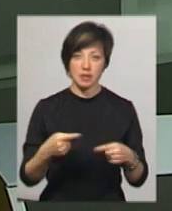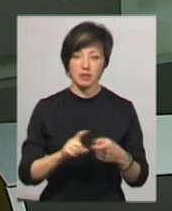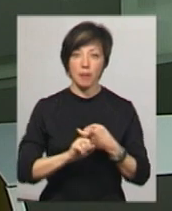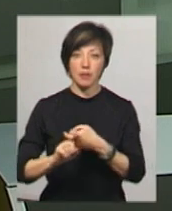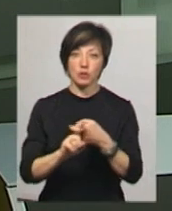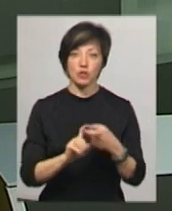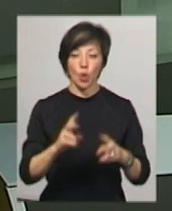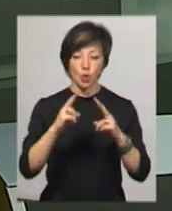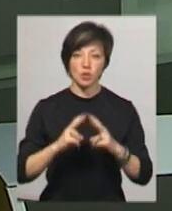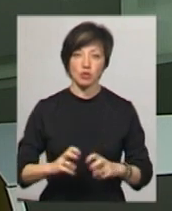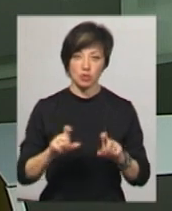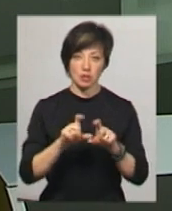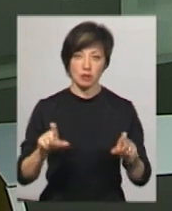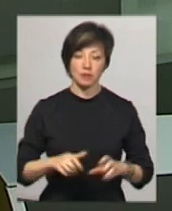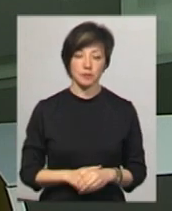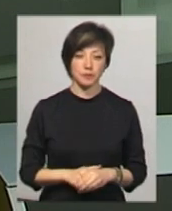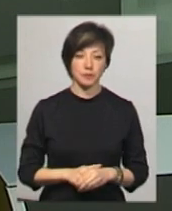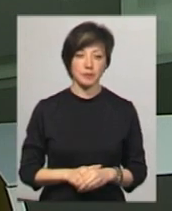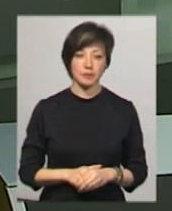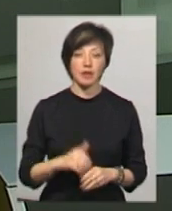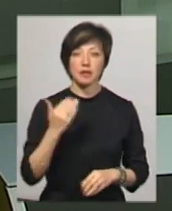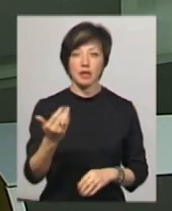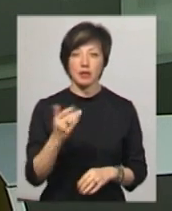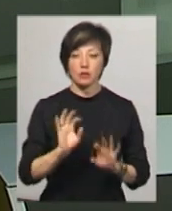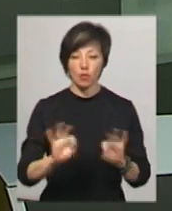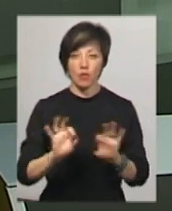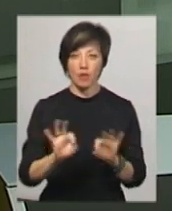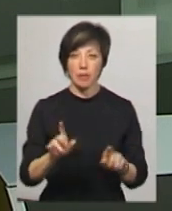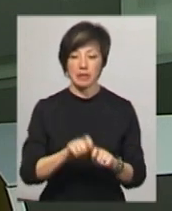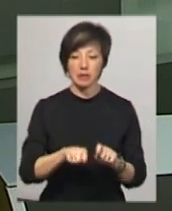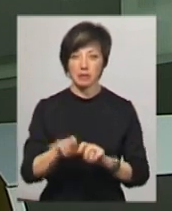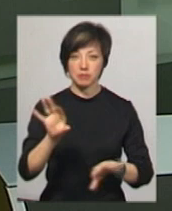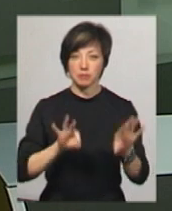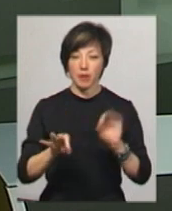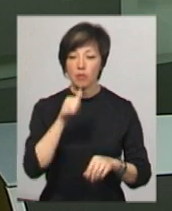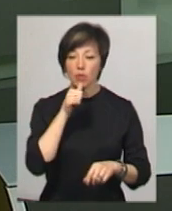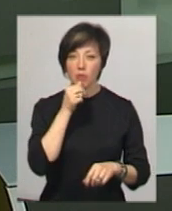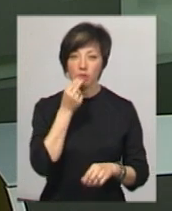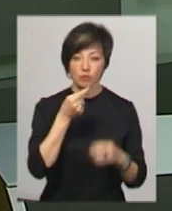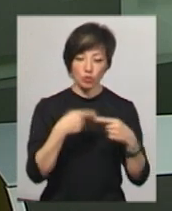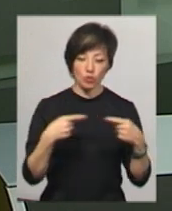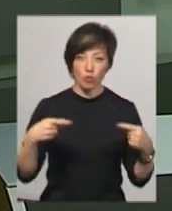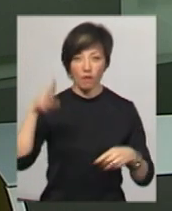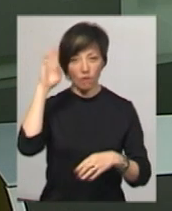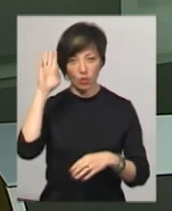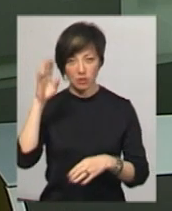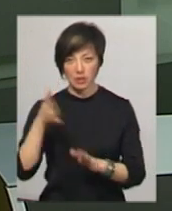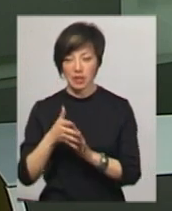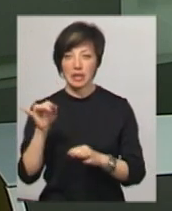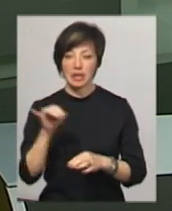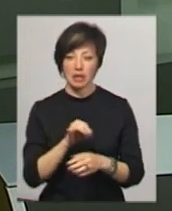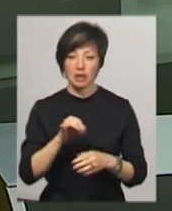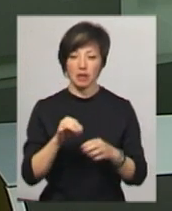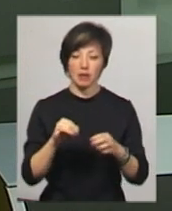епідеміологічних досліджень закладу Тетяна Федак. За її словами, на експертизу відібрали проби харчових продуктів, водопровідної води та